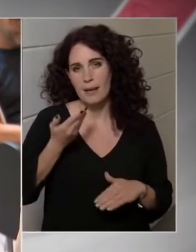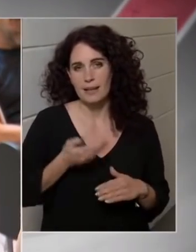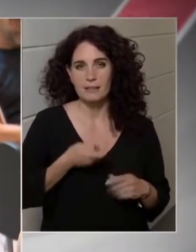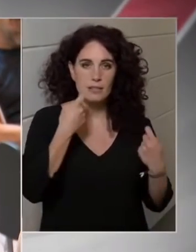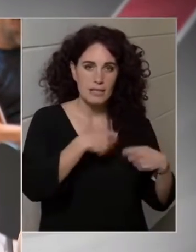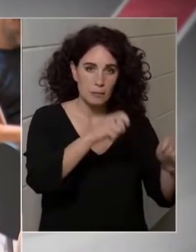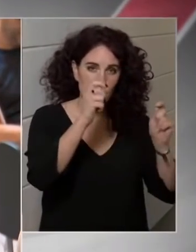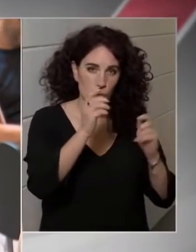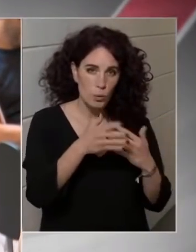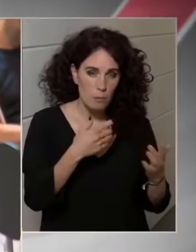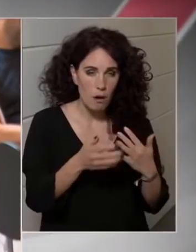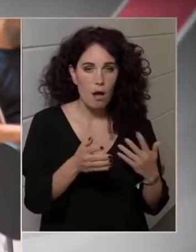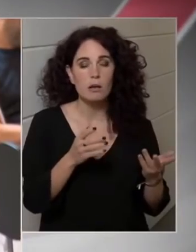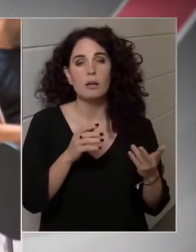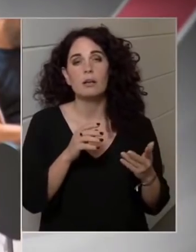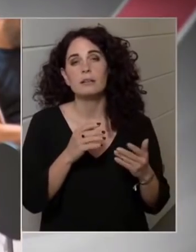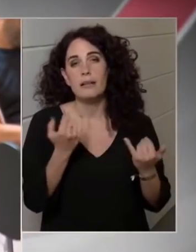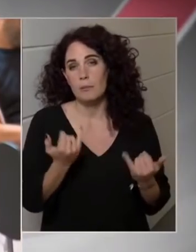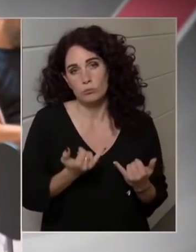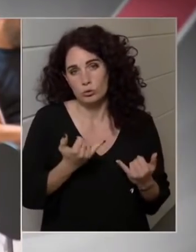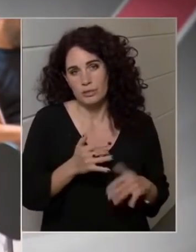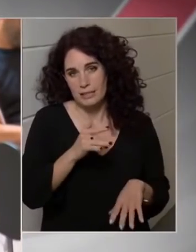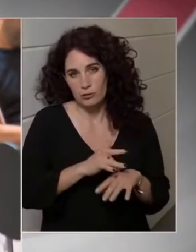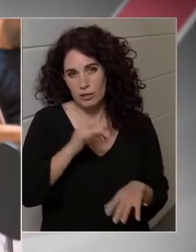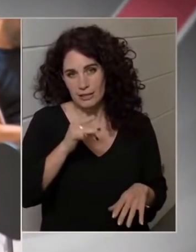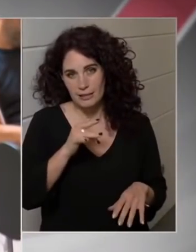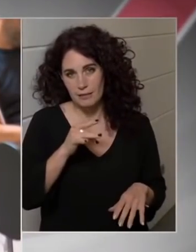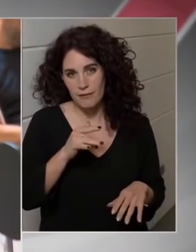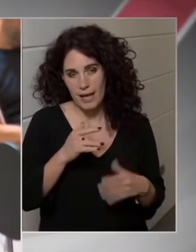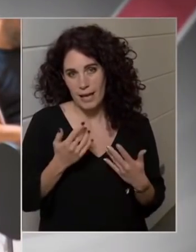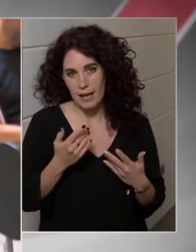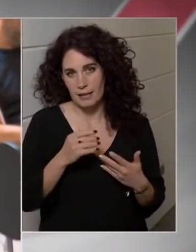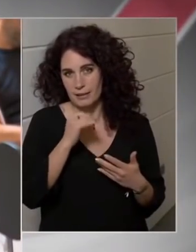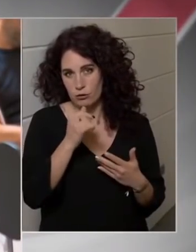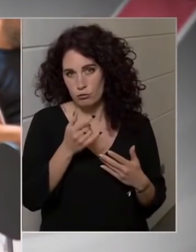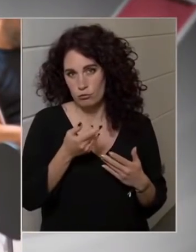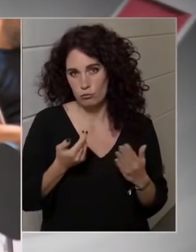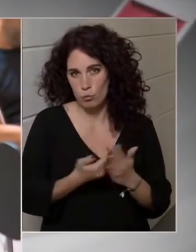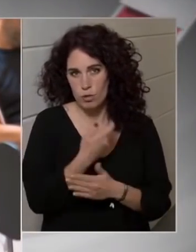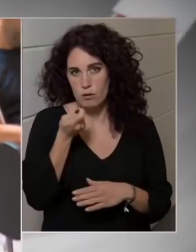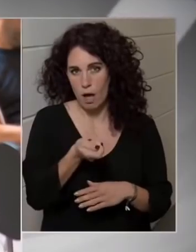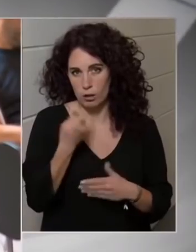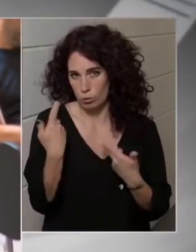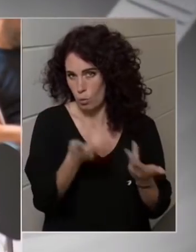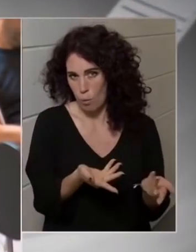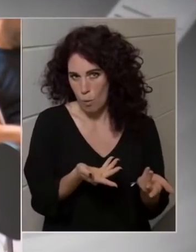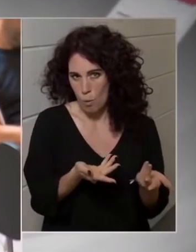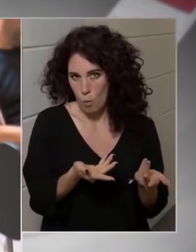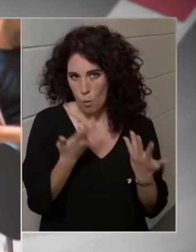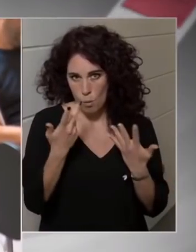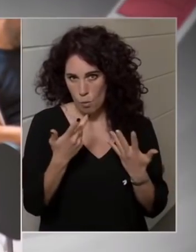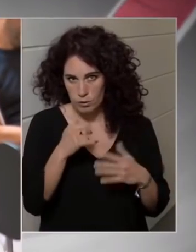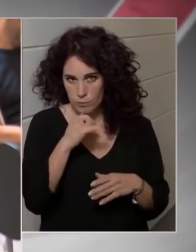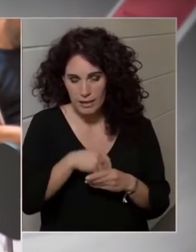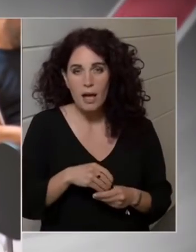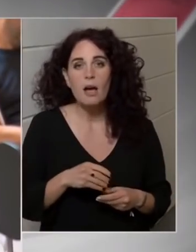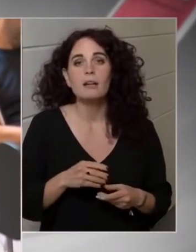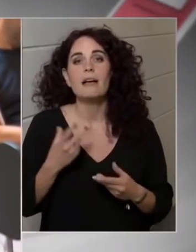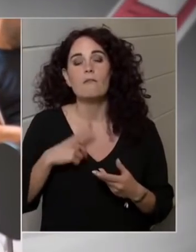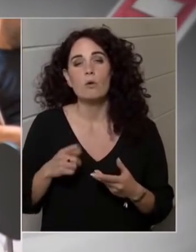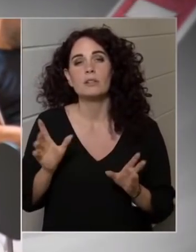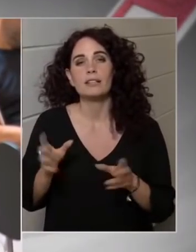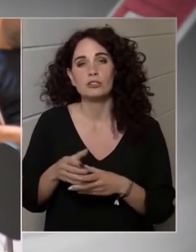építőipar, de az építőipar most nincs érintve ezeket az új adók által, de volt a kiskereskedelmi